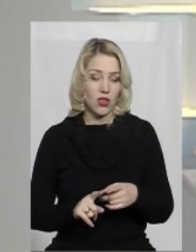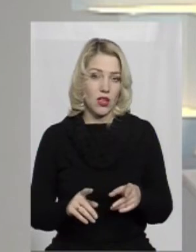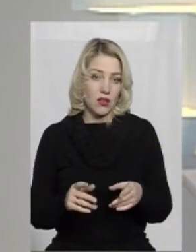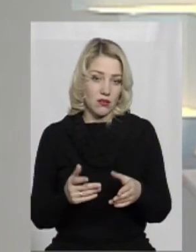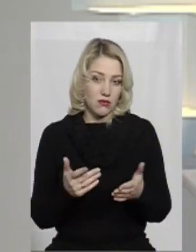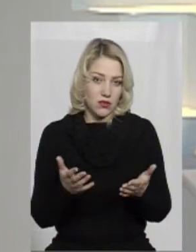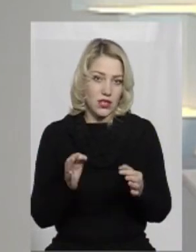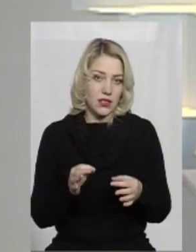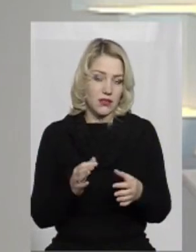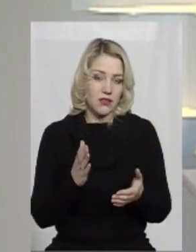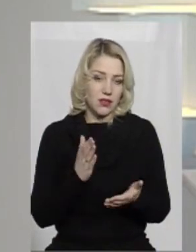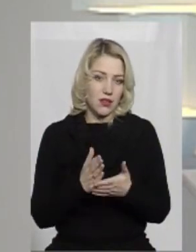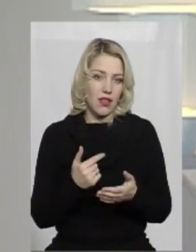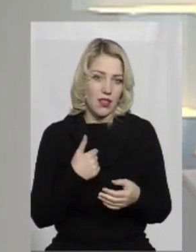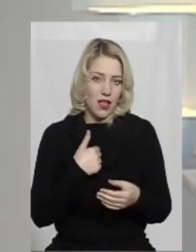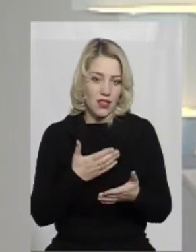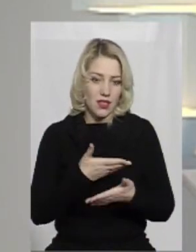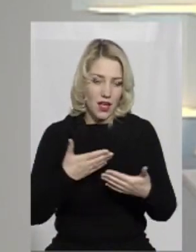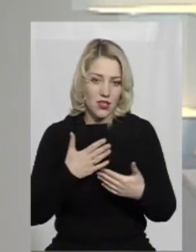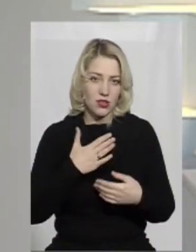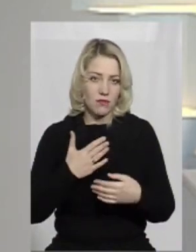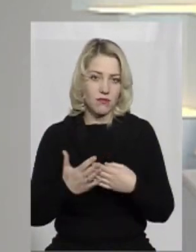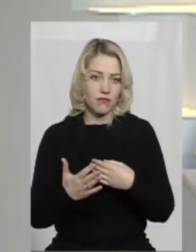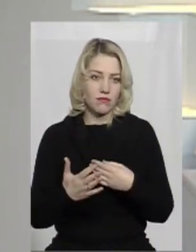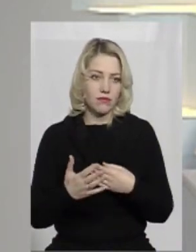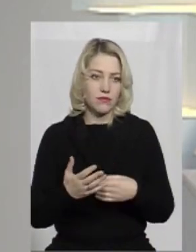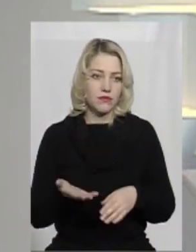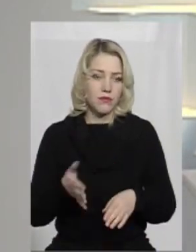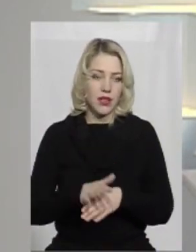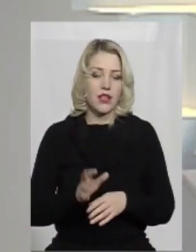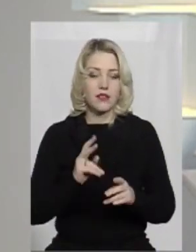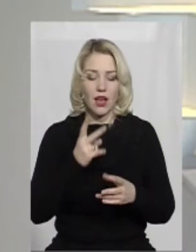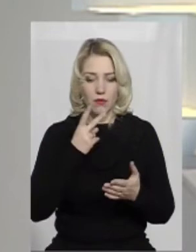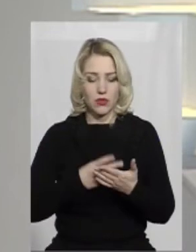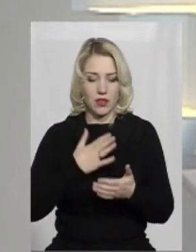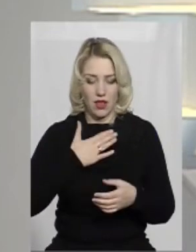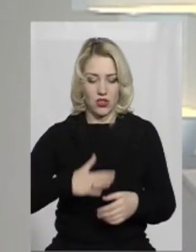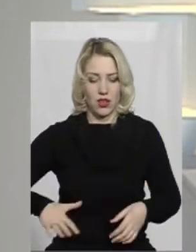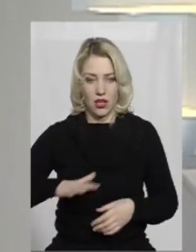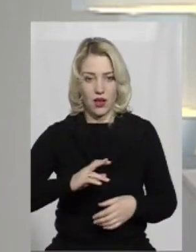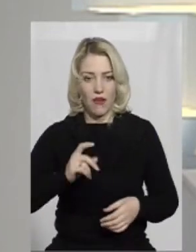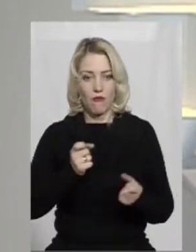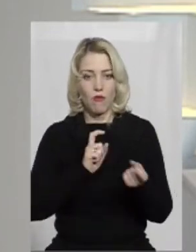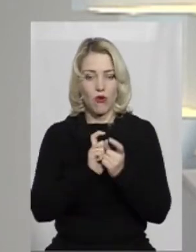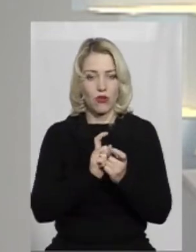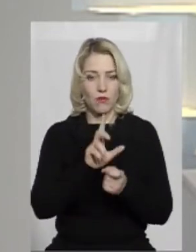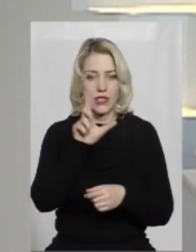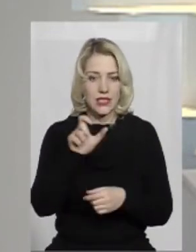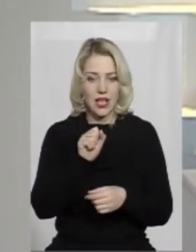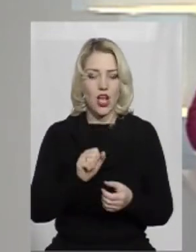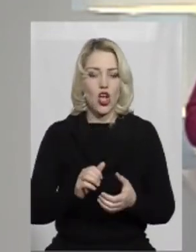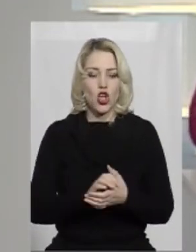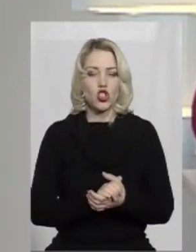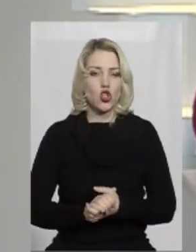якраз і стала нашим приреченням. І як позиціонувався наш край в боротьбі за соборність у пізніший період,